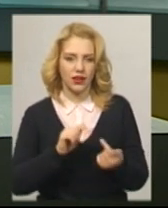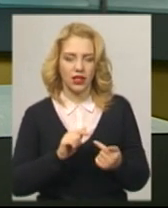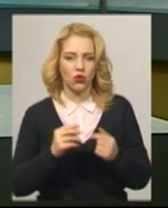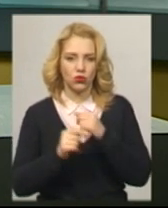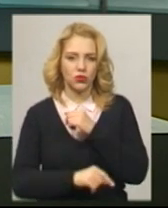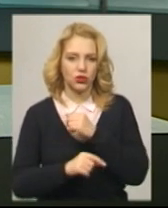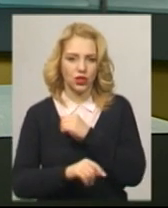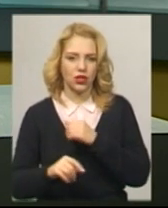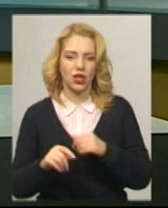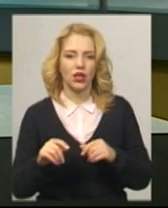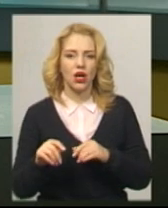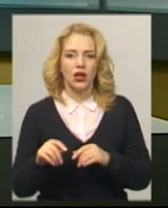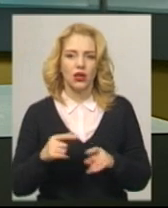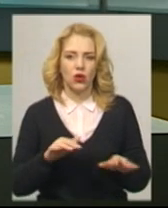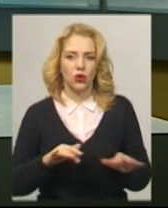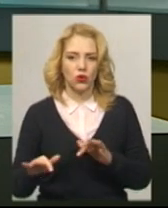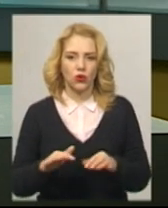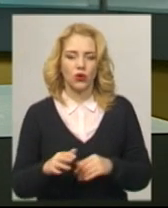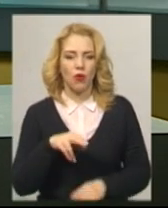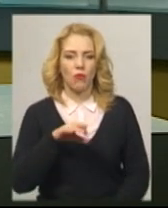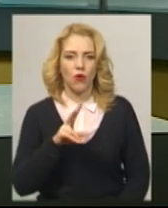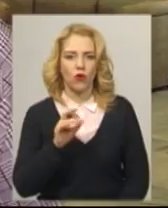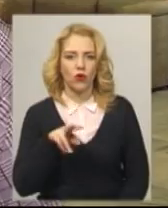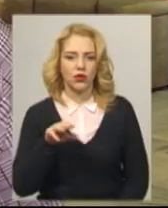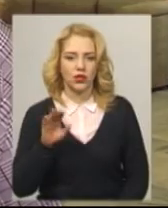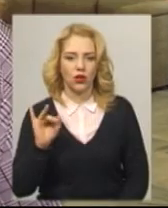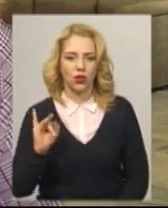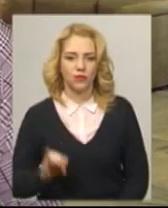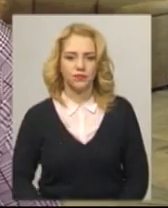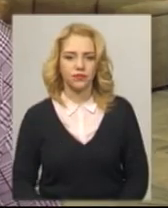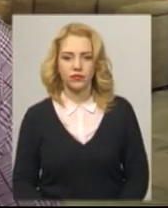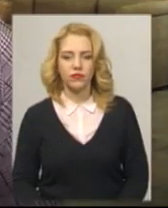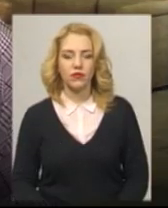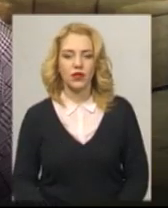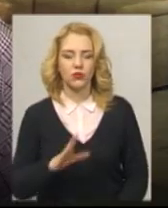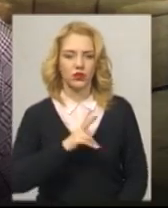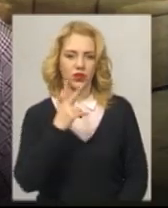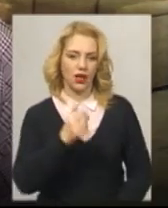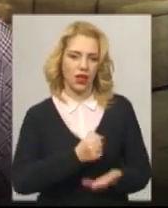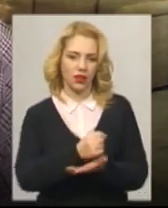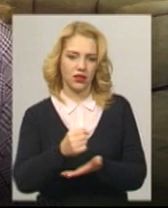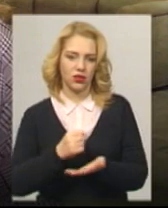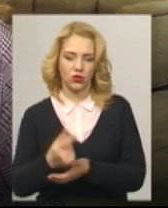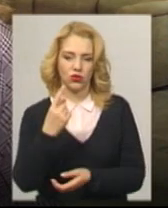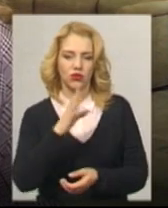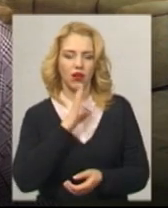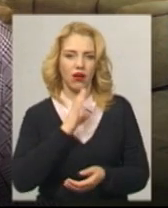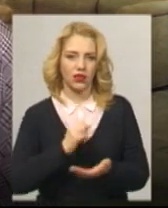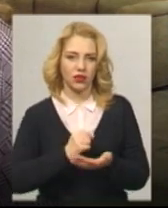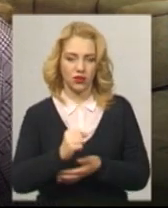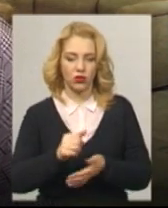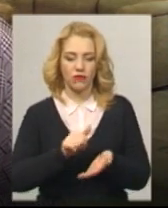яка була присутня під час проведення конкурсу. Було три кандидатури. Одна кандидатура відмовилася за сімейними